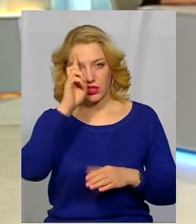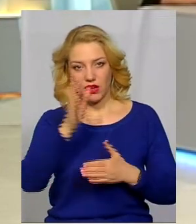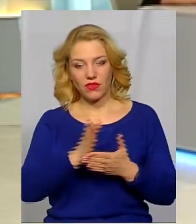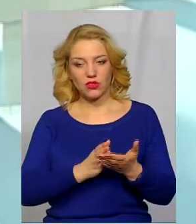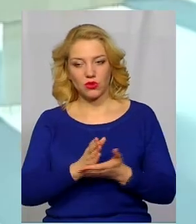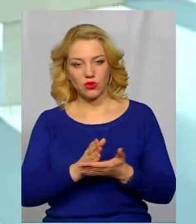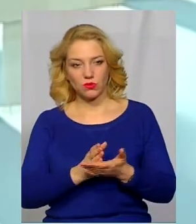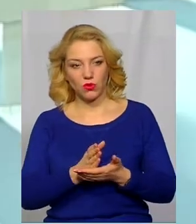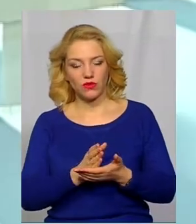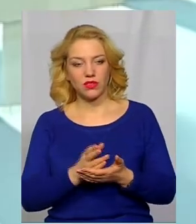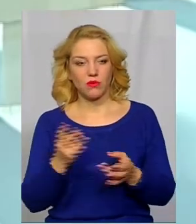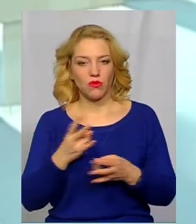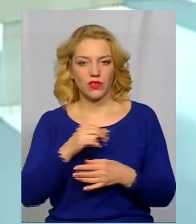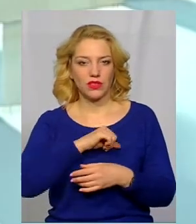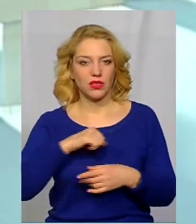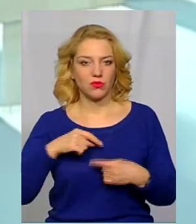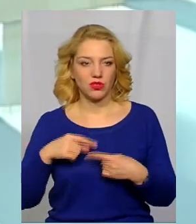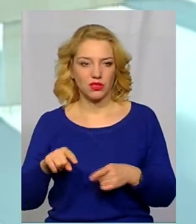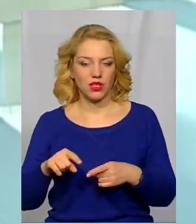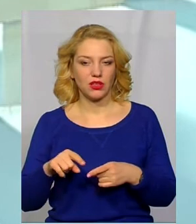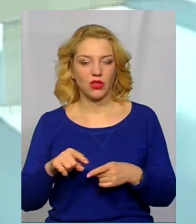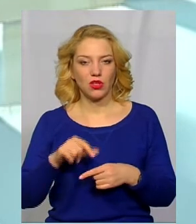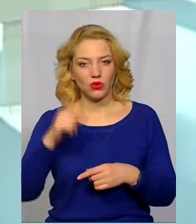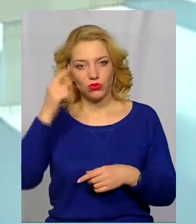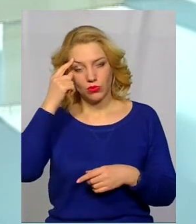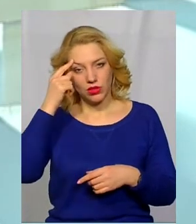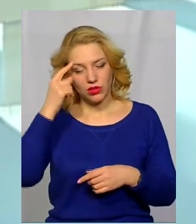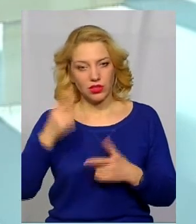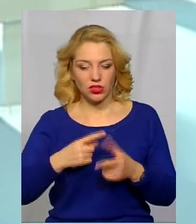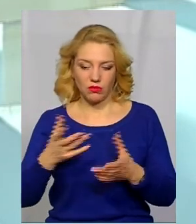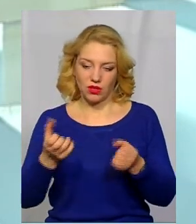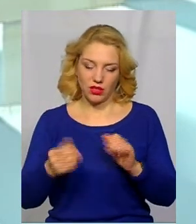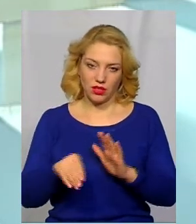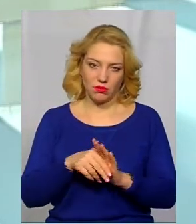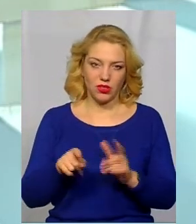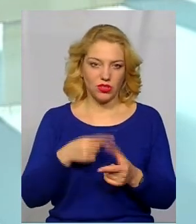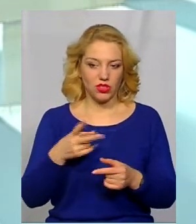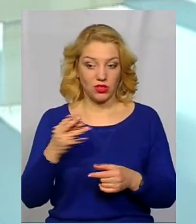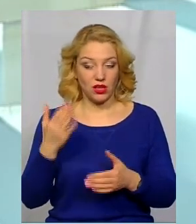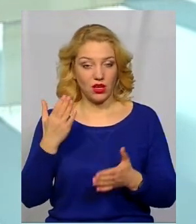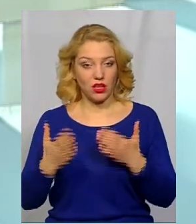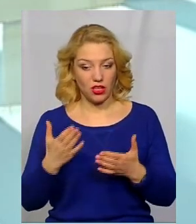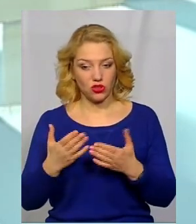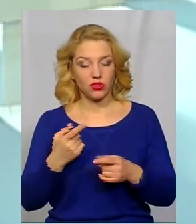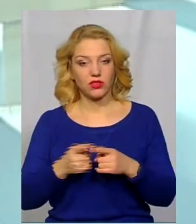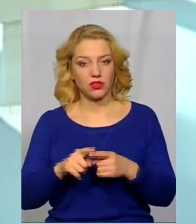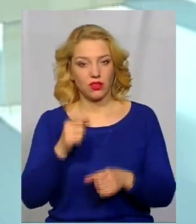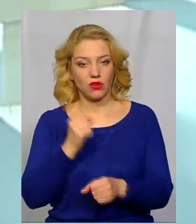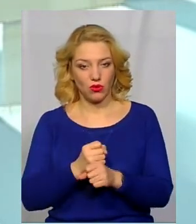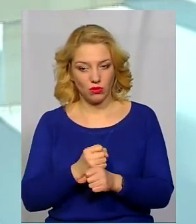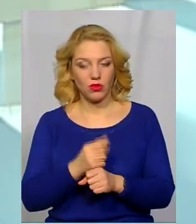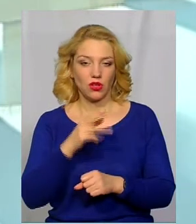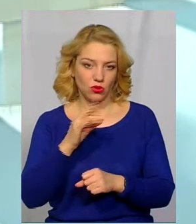для себе має визначатися самостійно, брати йому хабарі, вчиняти корупційні дії чи ні. Але якщо він не вчиняє, він має туди нести невідворотну